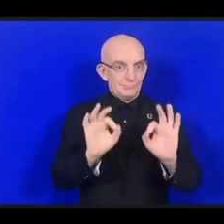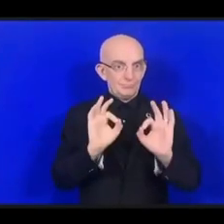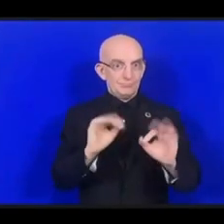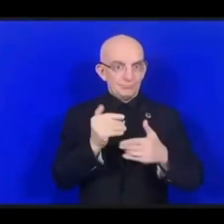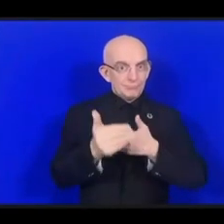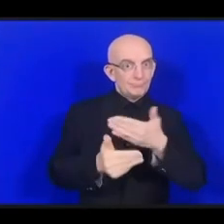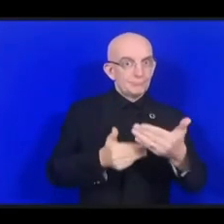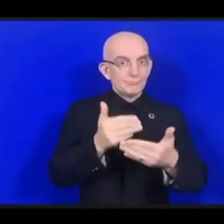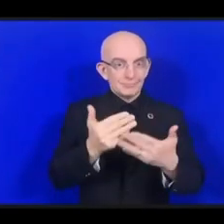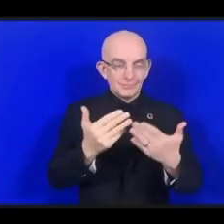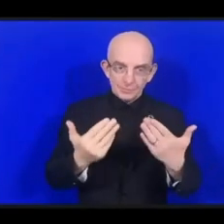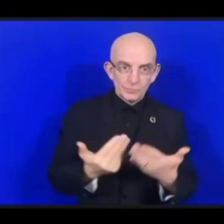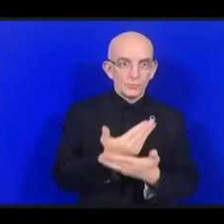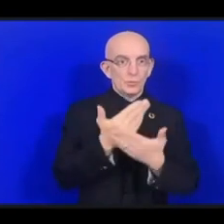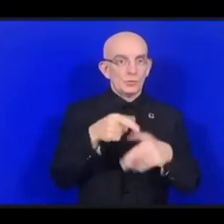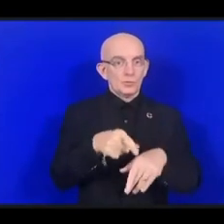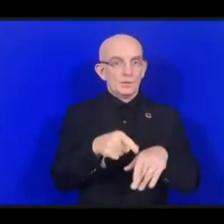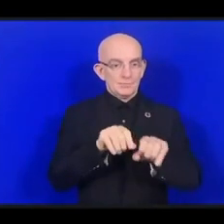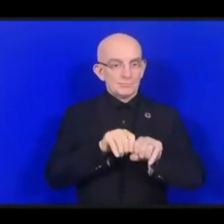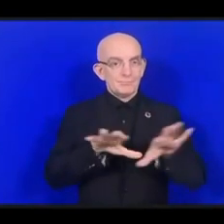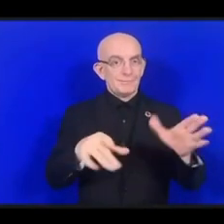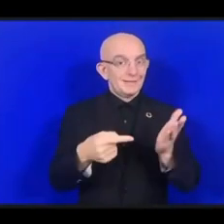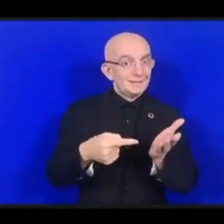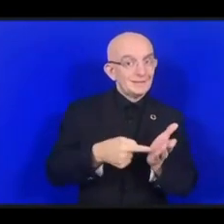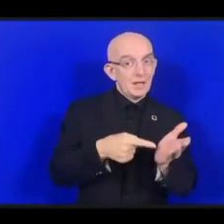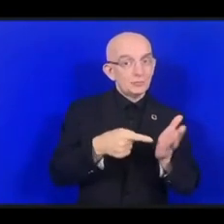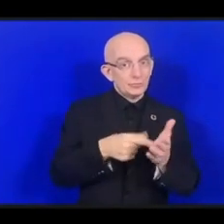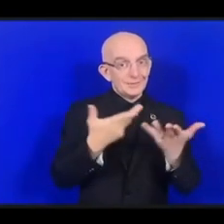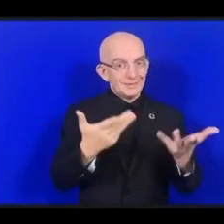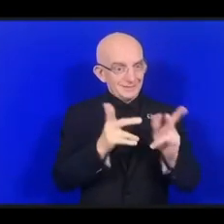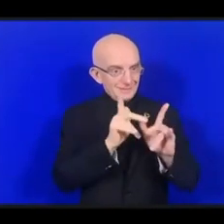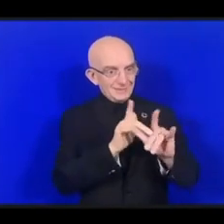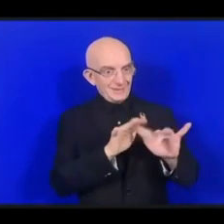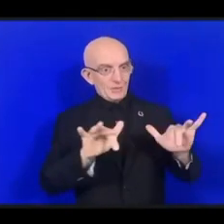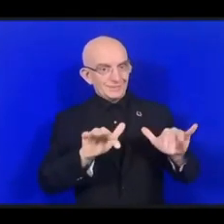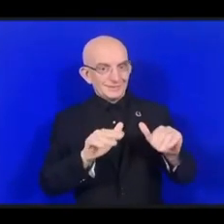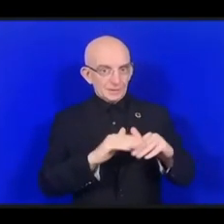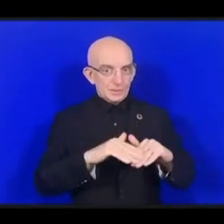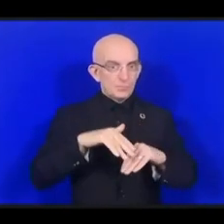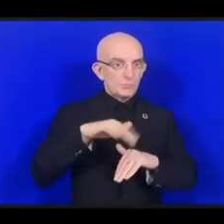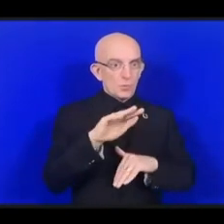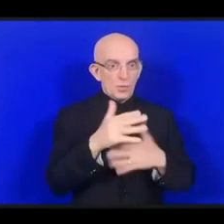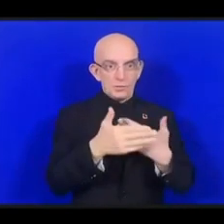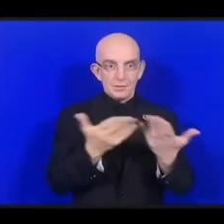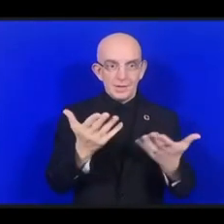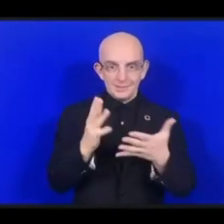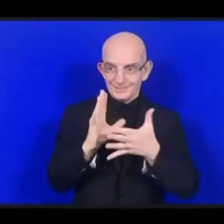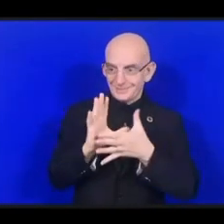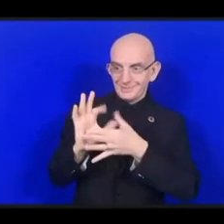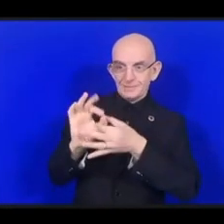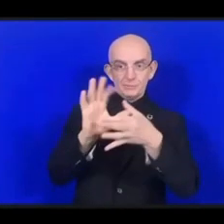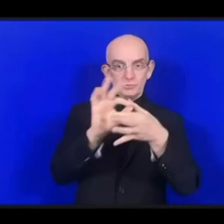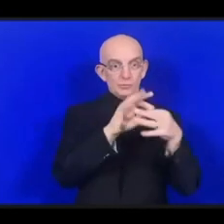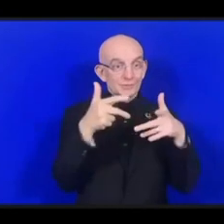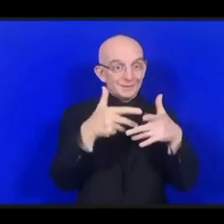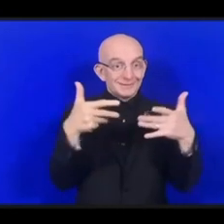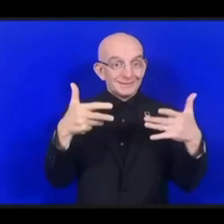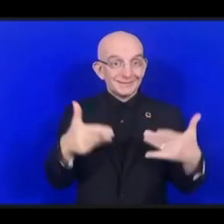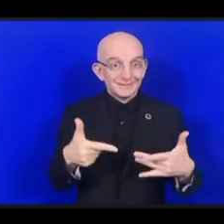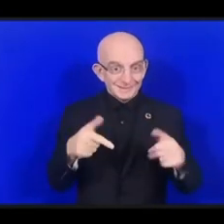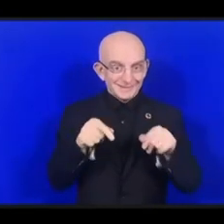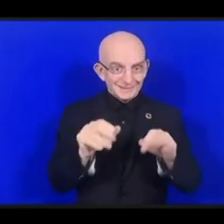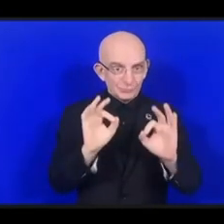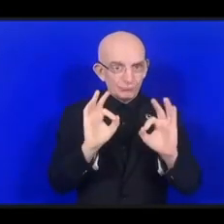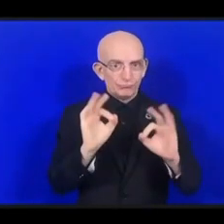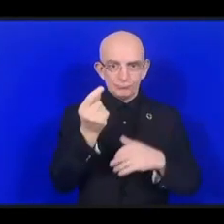разнообразие и обеспечивать затратно-эффективное разворачивание